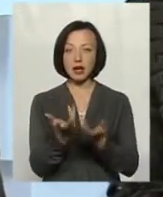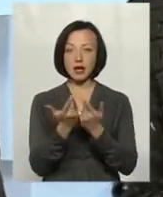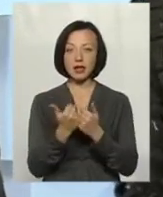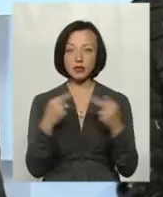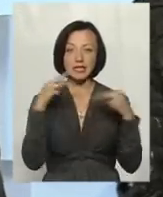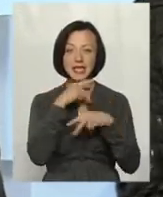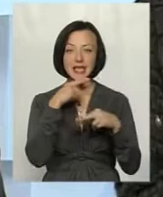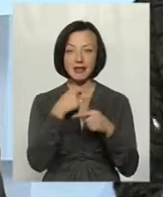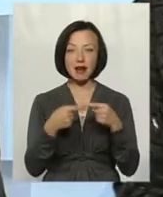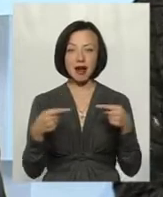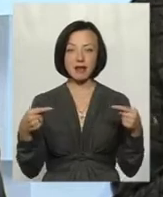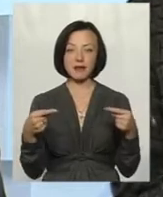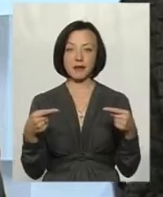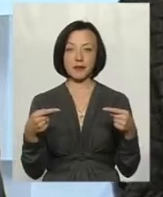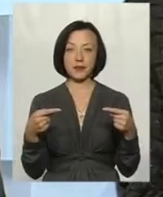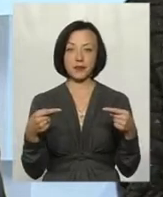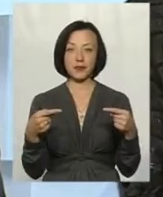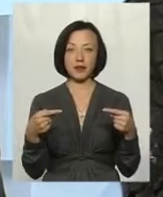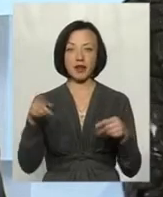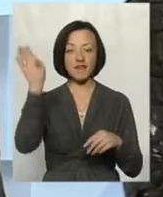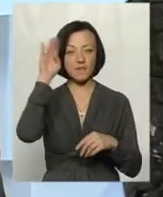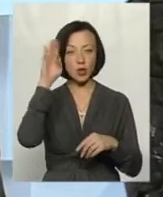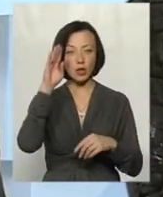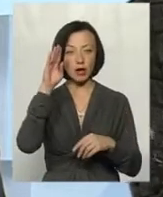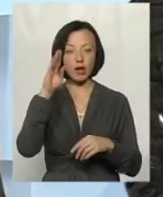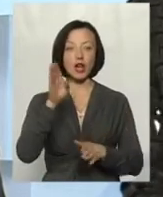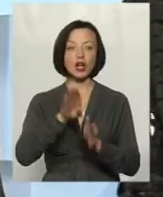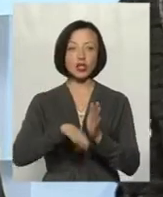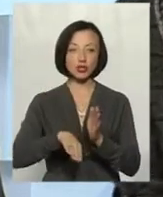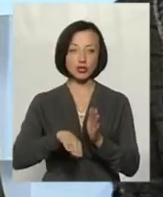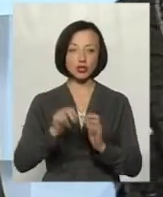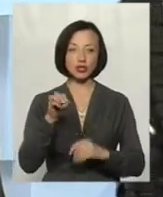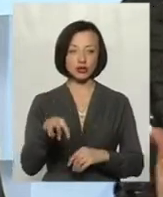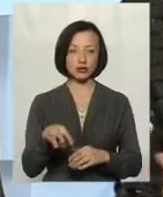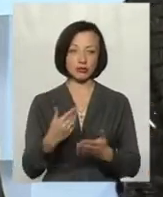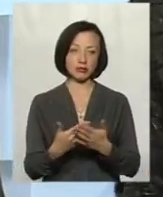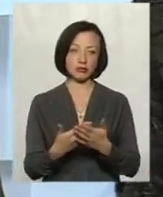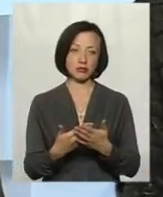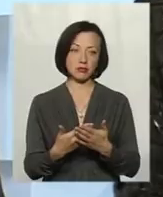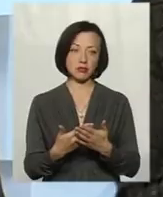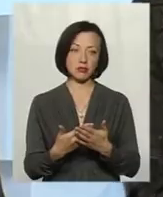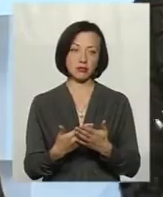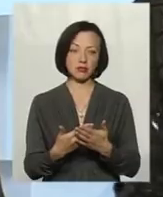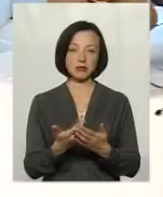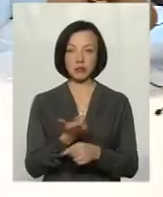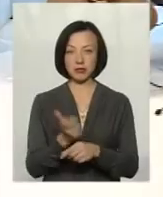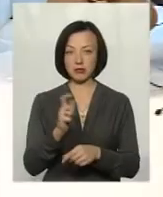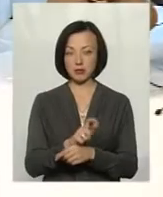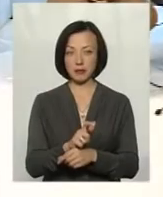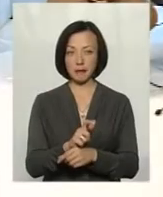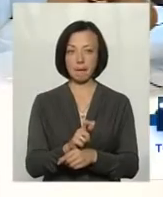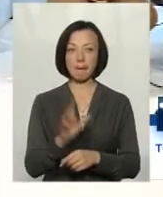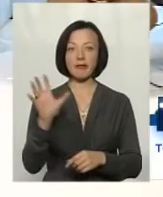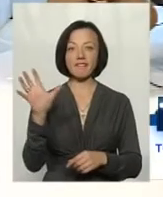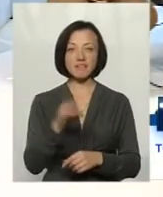нітратів вода значно гірша, ніж маємо перевищення. Практично у